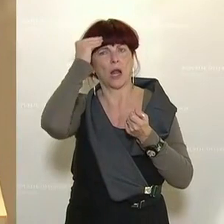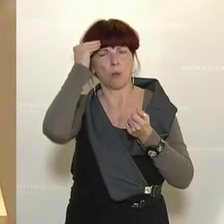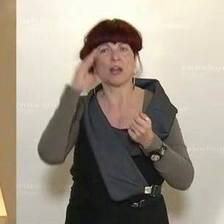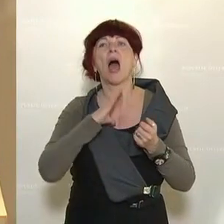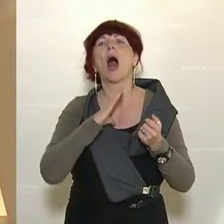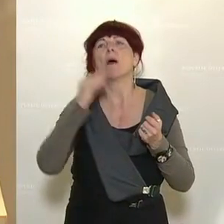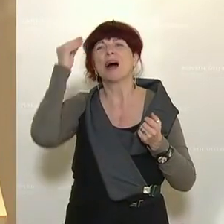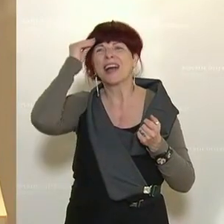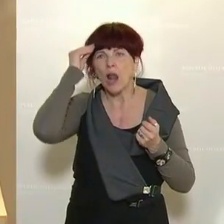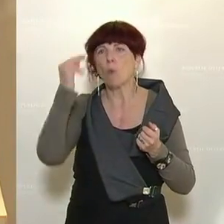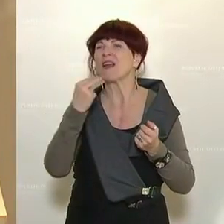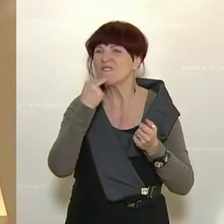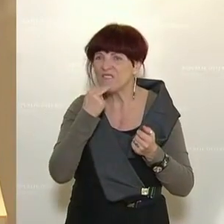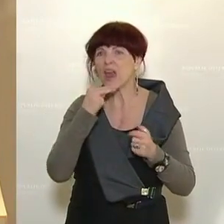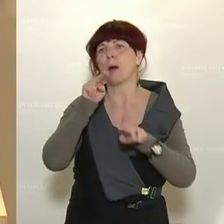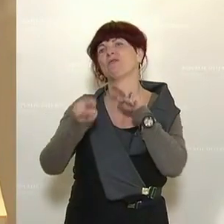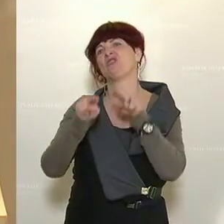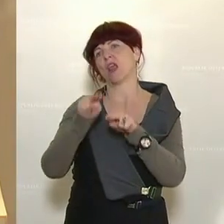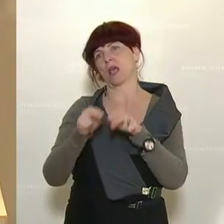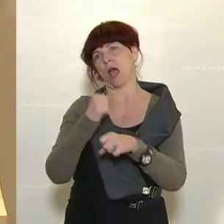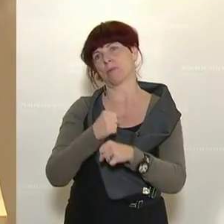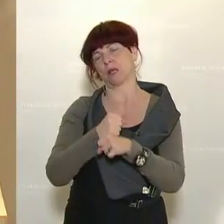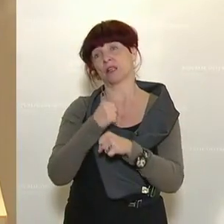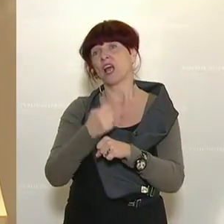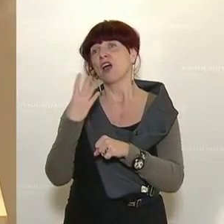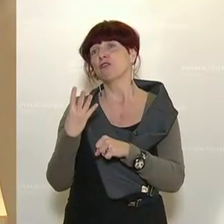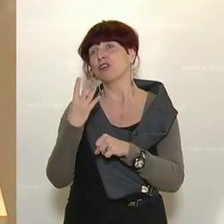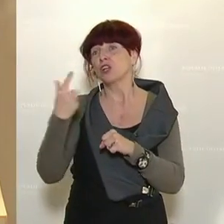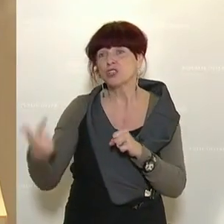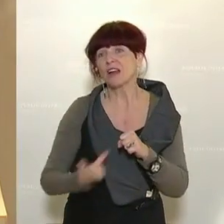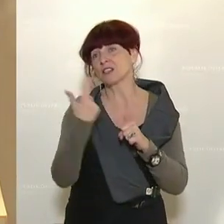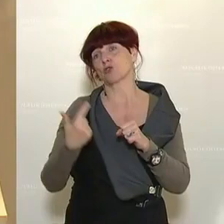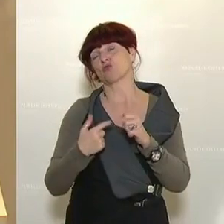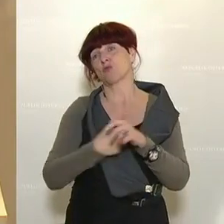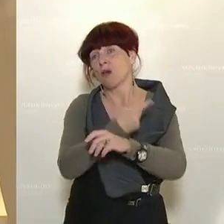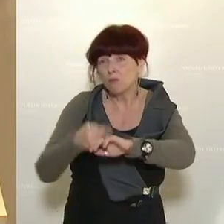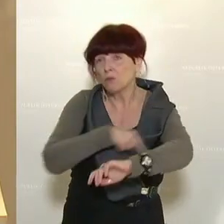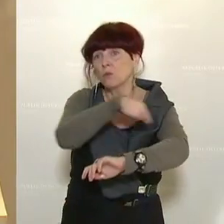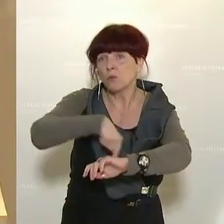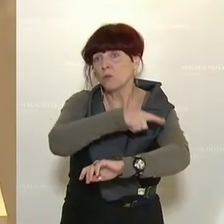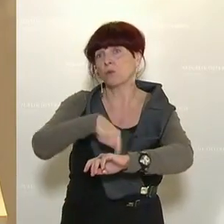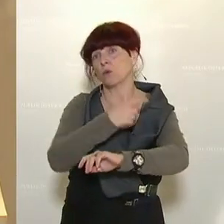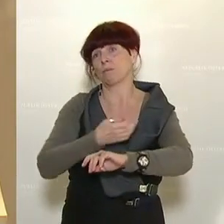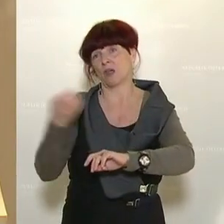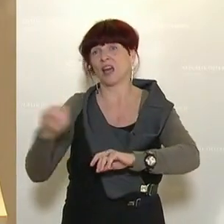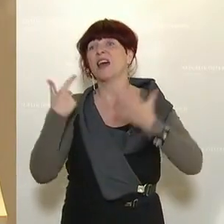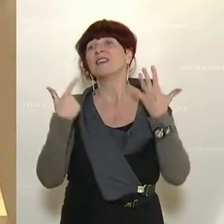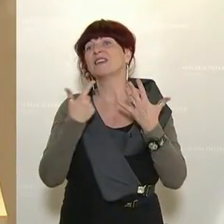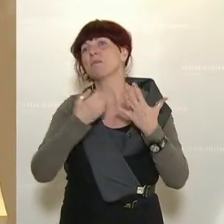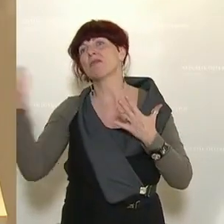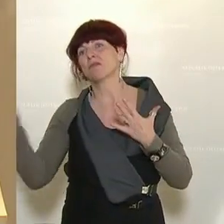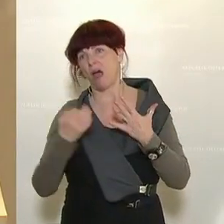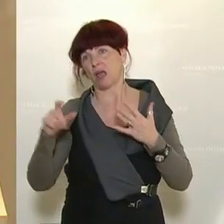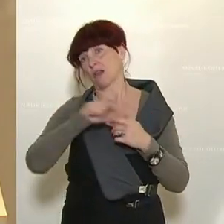denen, die in der Pflege dort ihren Dienst leisten. 24 Stunden am Tag, sieben Tage in der Woche. Und das unter unheimlichem Druck seit März.